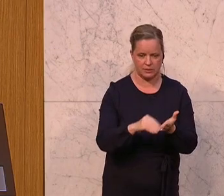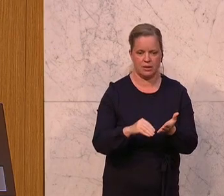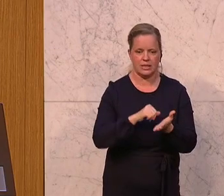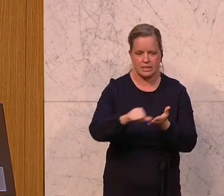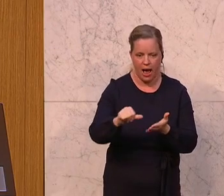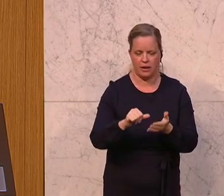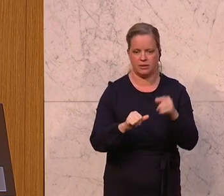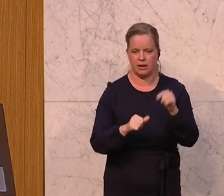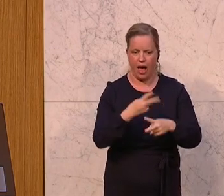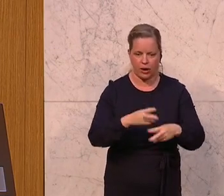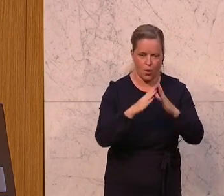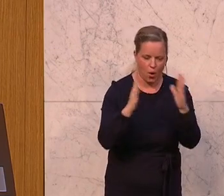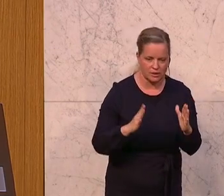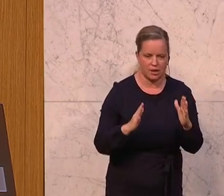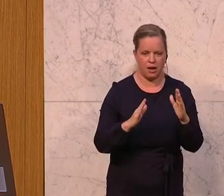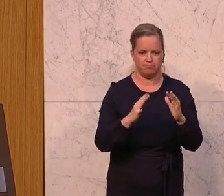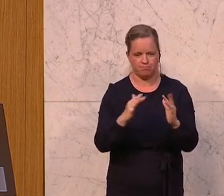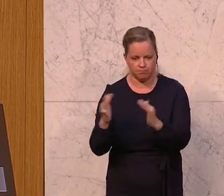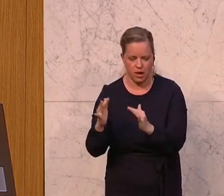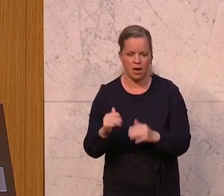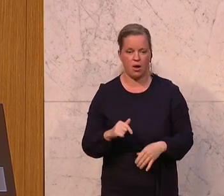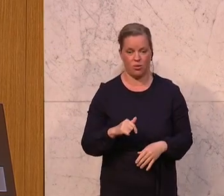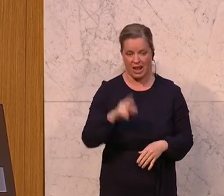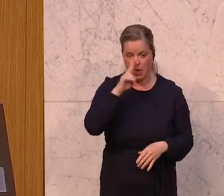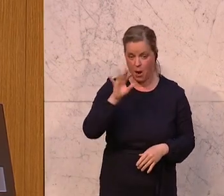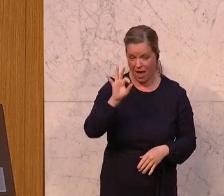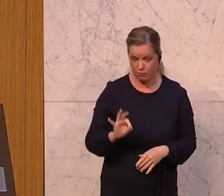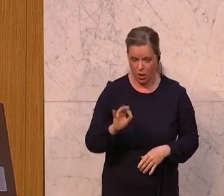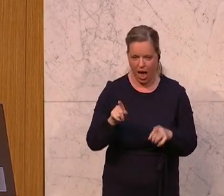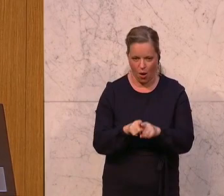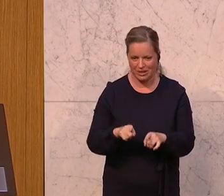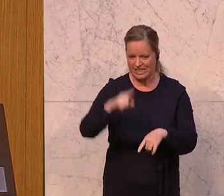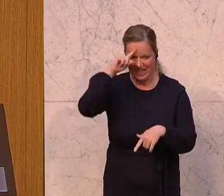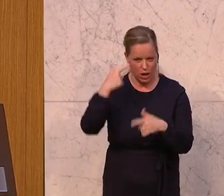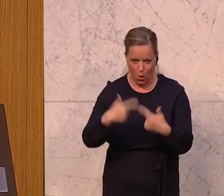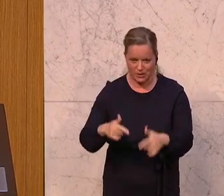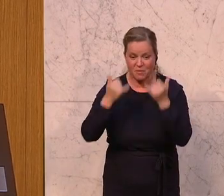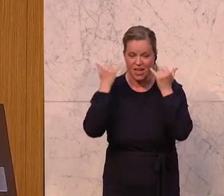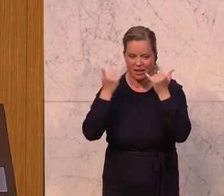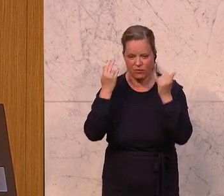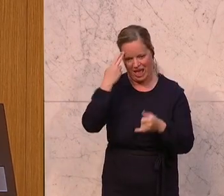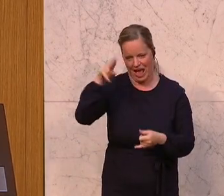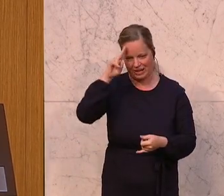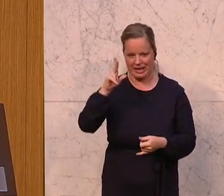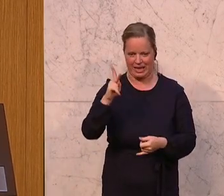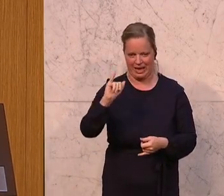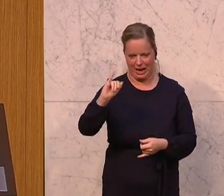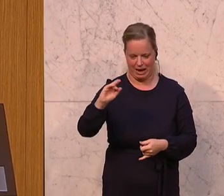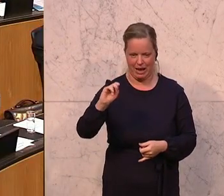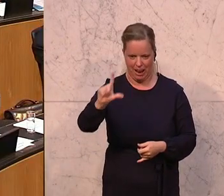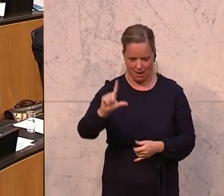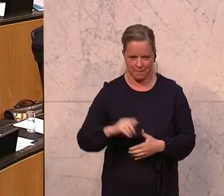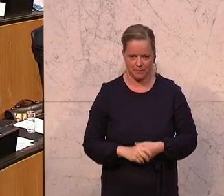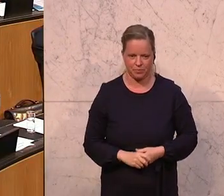Straßen, die Ausbildung unserer jungen Leute und liebe FPÖ, auch die sinnlosen Pferde des Herrn Kickl. Ein weiteres wichtiges Thema